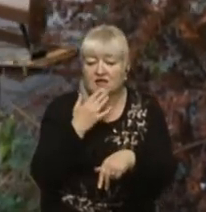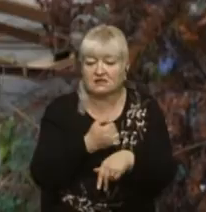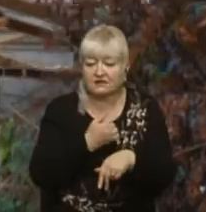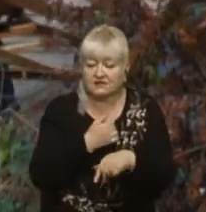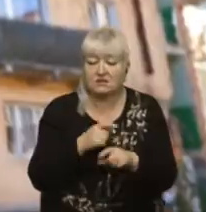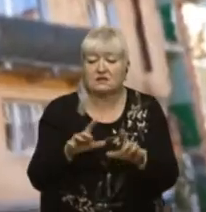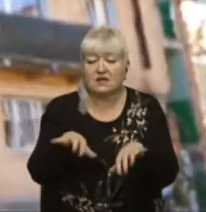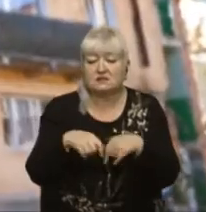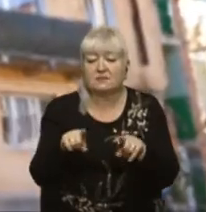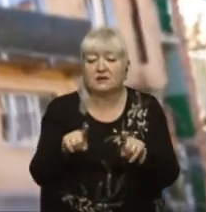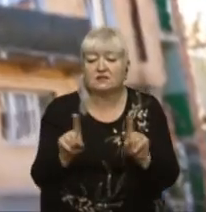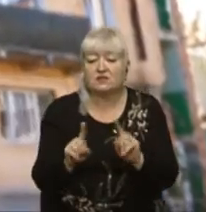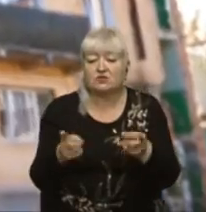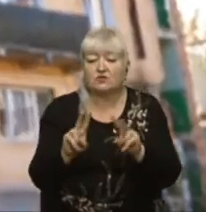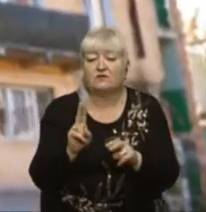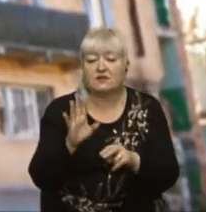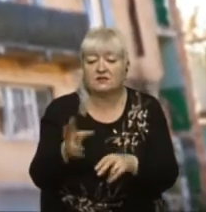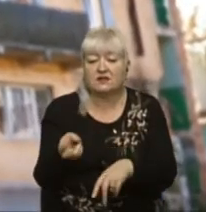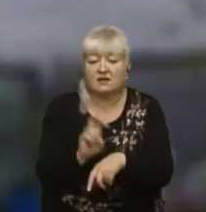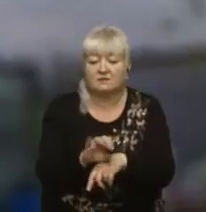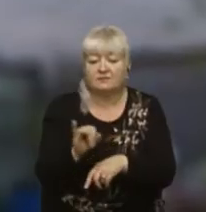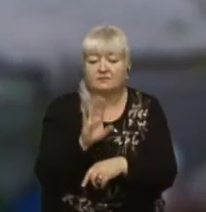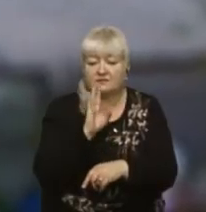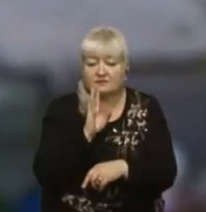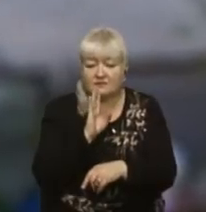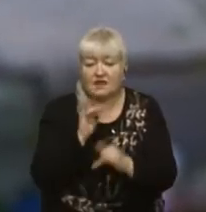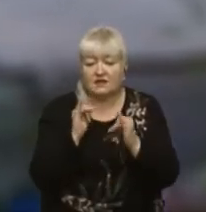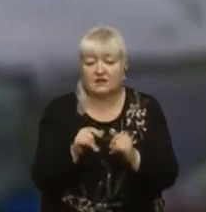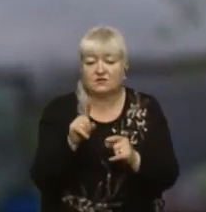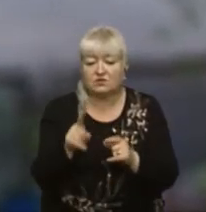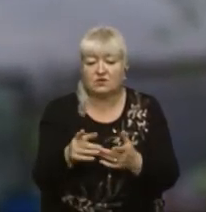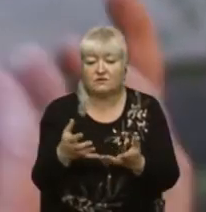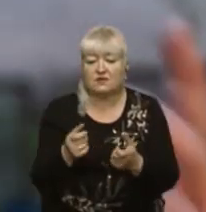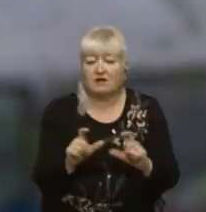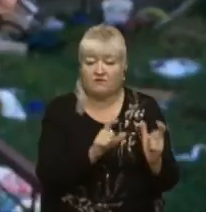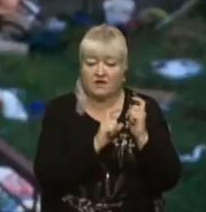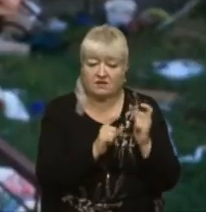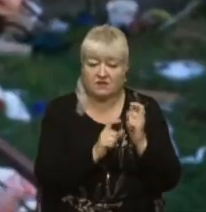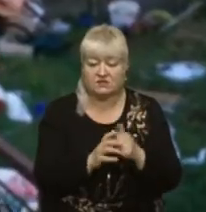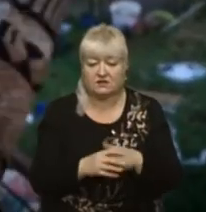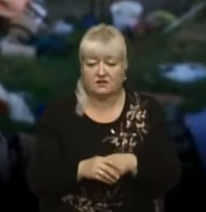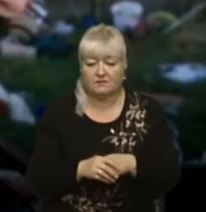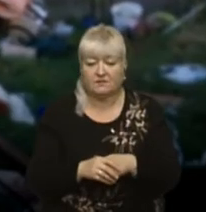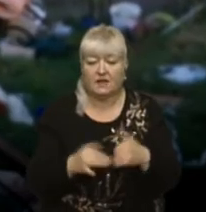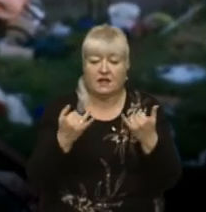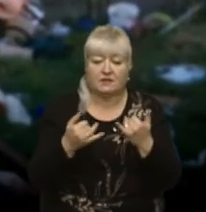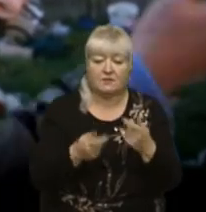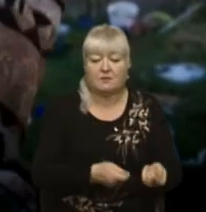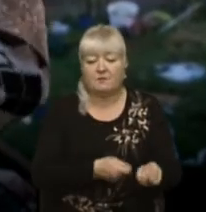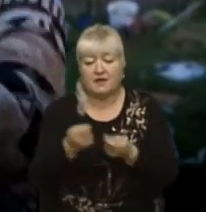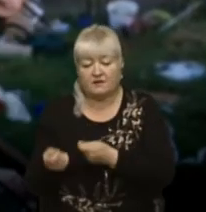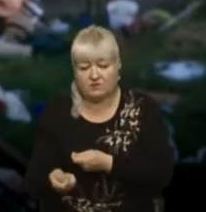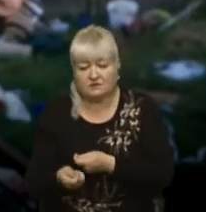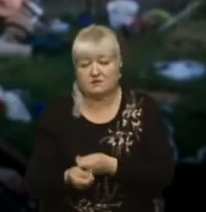Забрати те, що залишилося в квартирі, прийшла і Лідія Логін. Для цього вона найняла вантажників. А тепер перевозити,